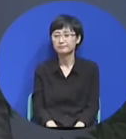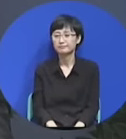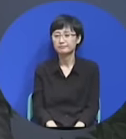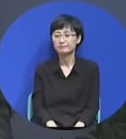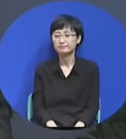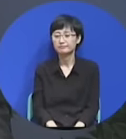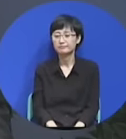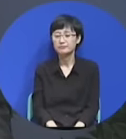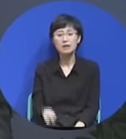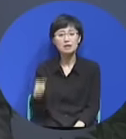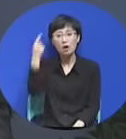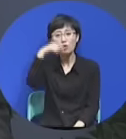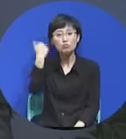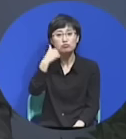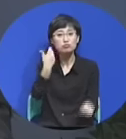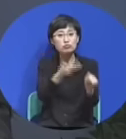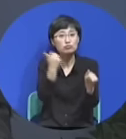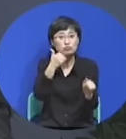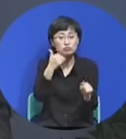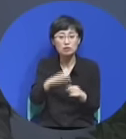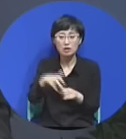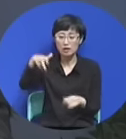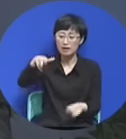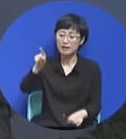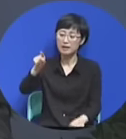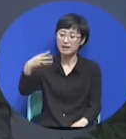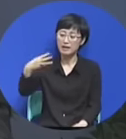그 사람이 여왕 칼빈입니다.